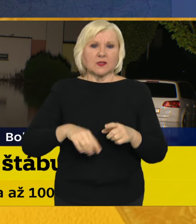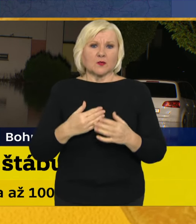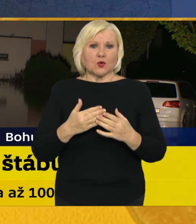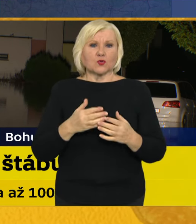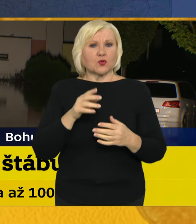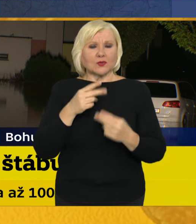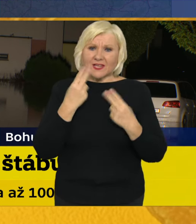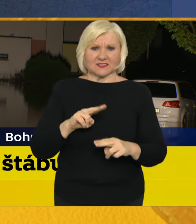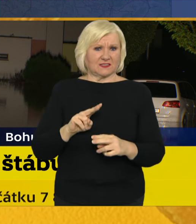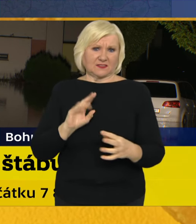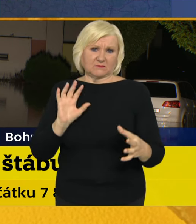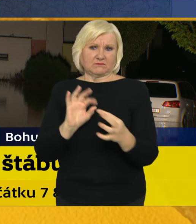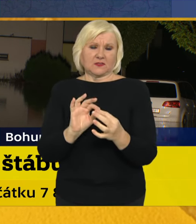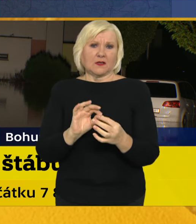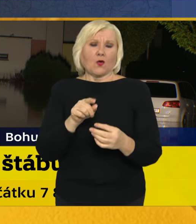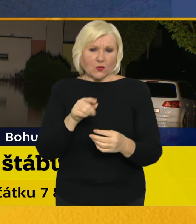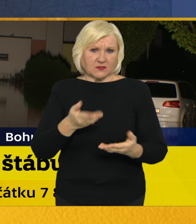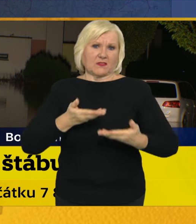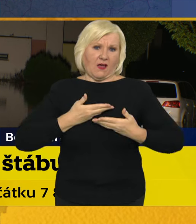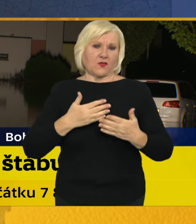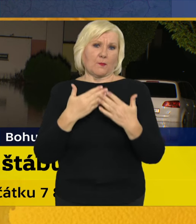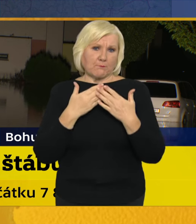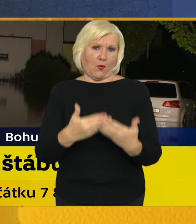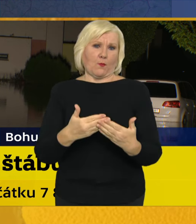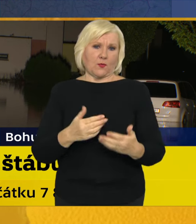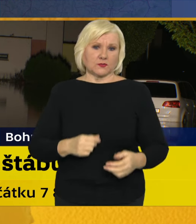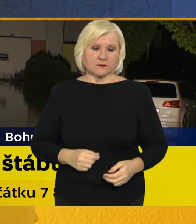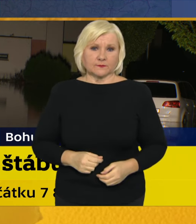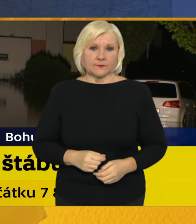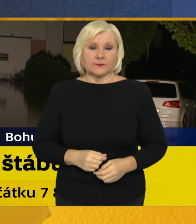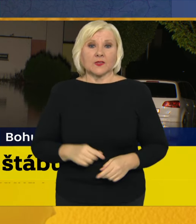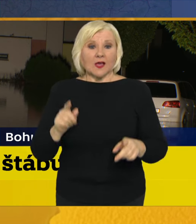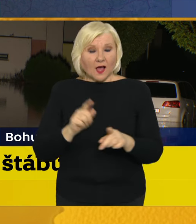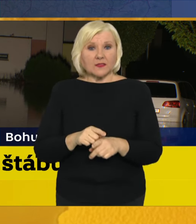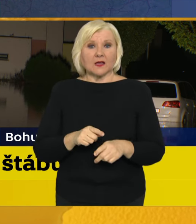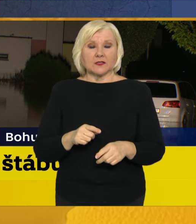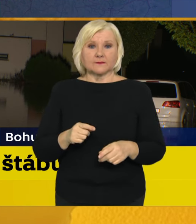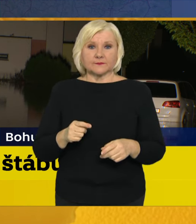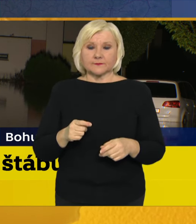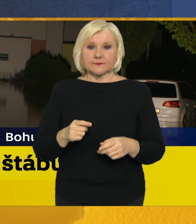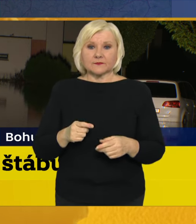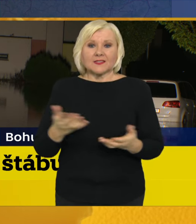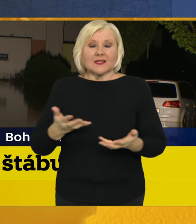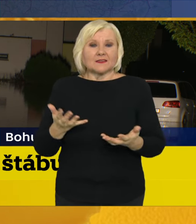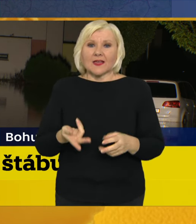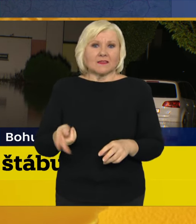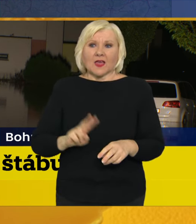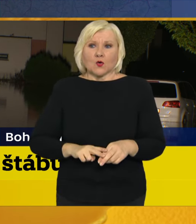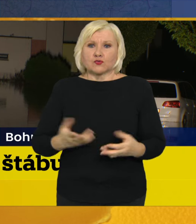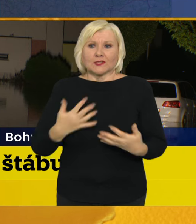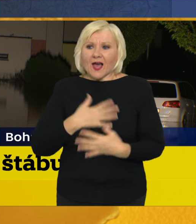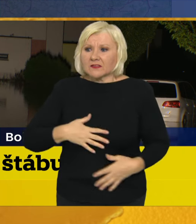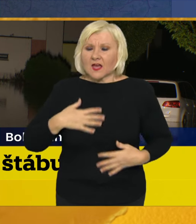do péče profesionálů. Samozřejmě na místě těch největších tragédií, katastrof